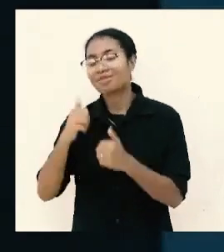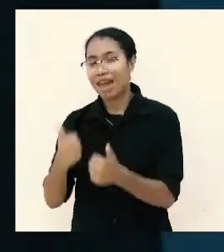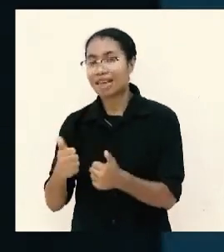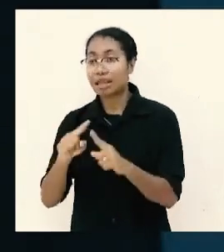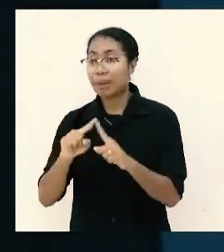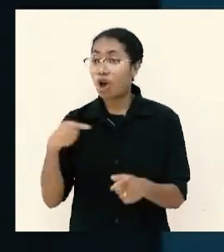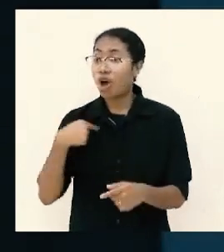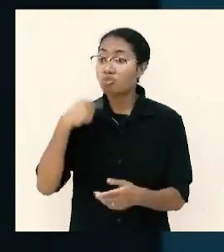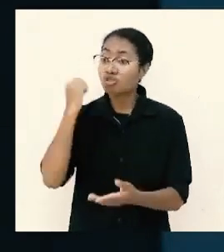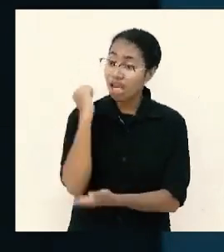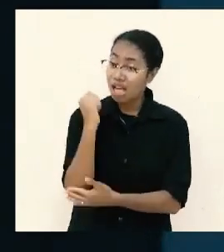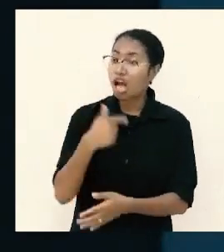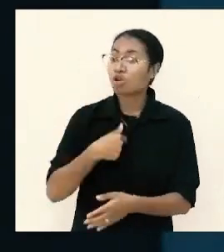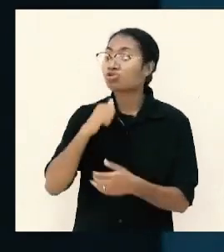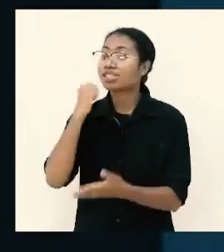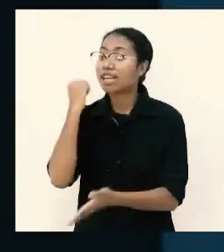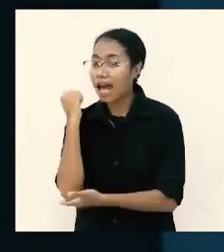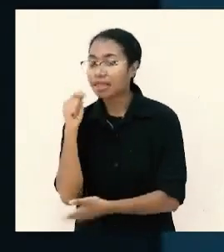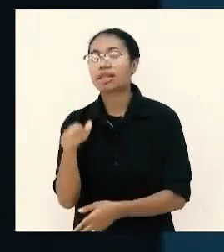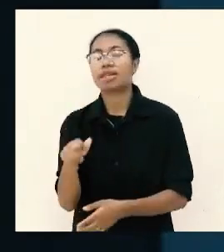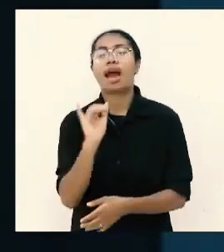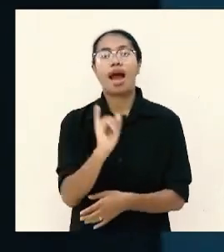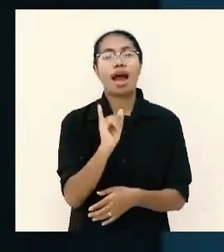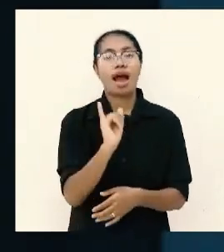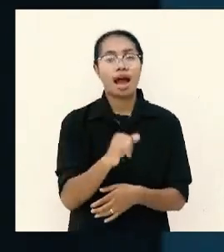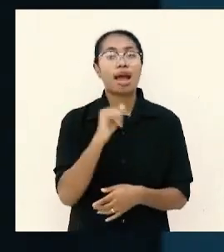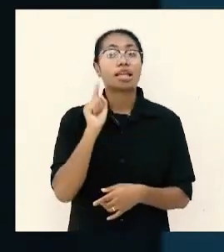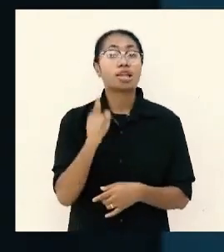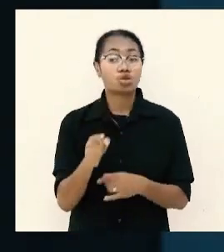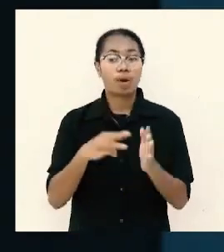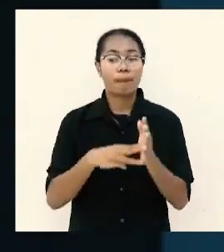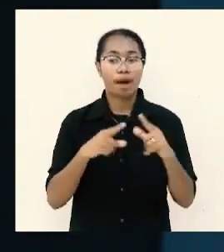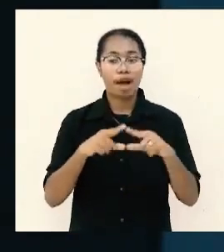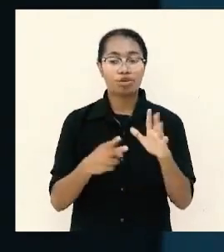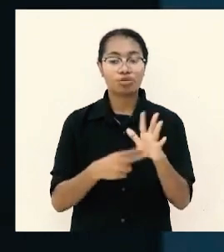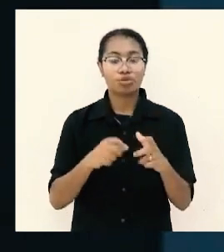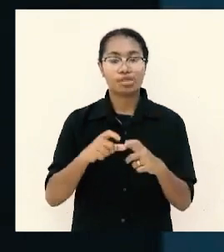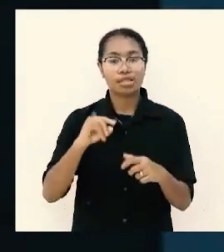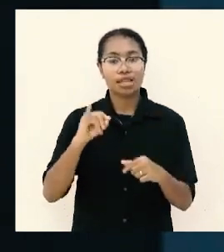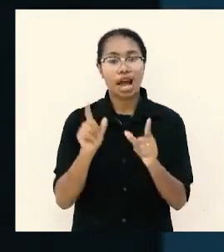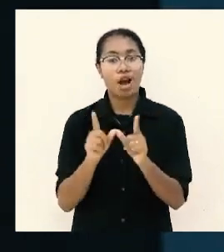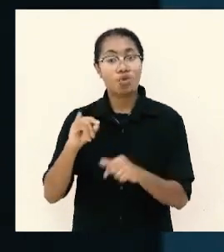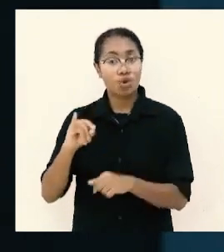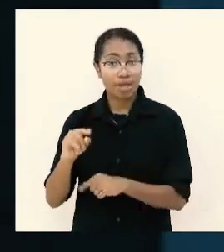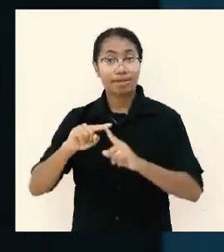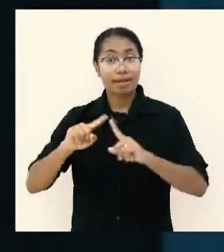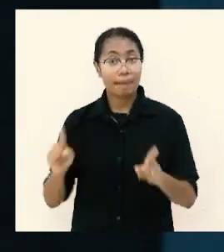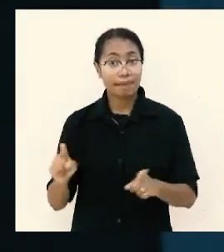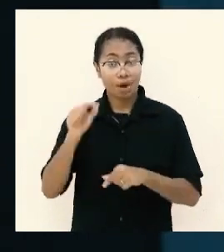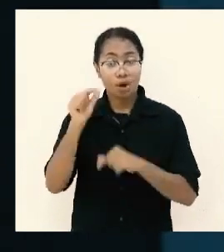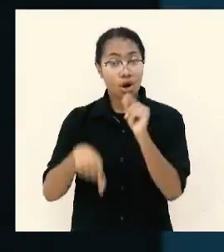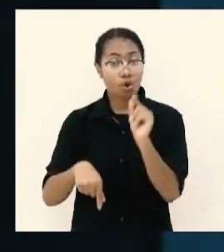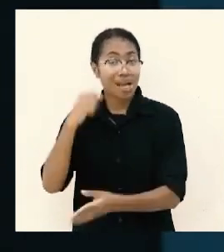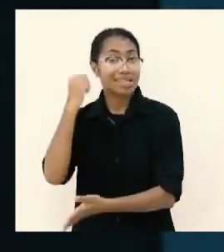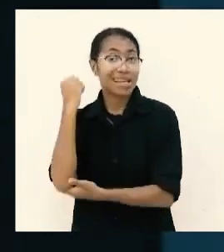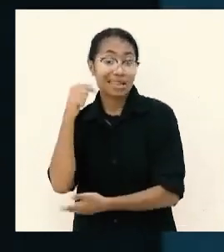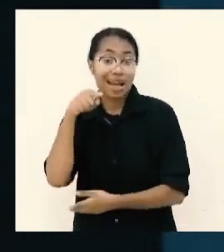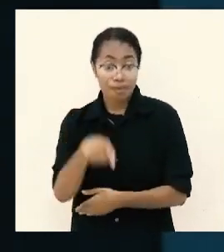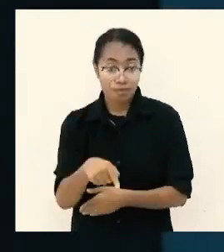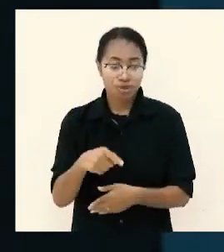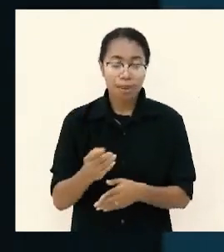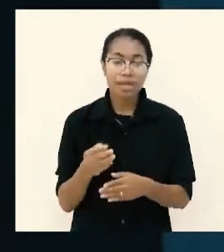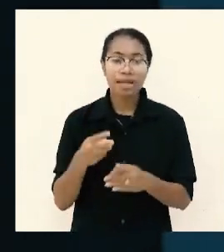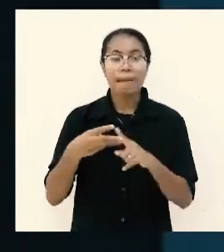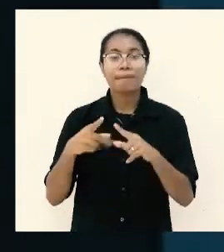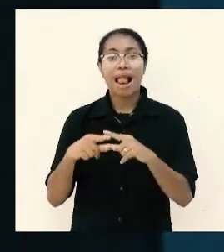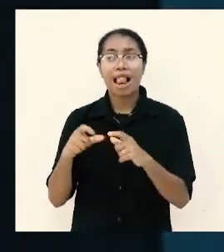kamu itu manusiawi tapi kalau sampai orang jahat kepada kamu kamu balas